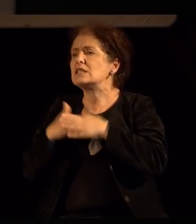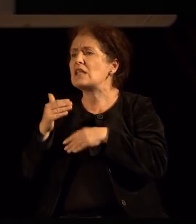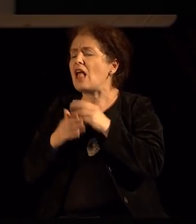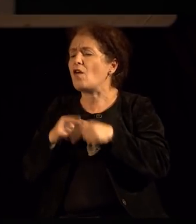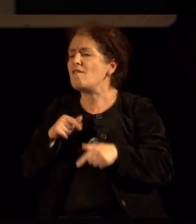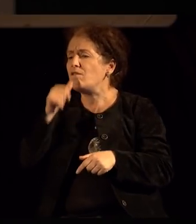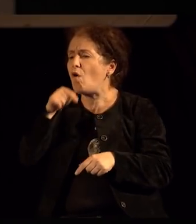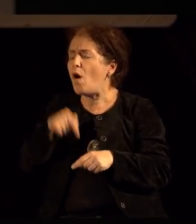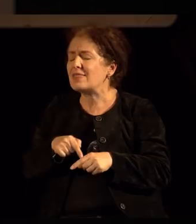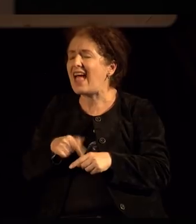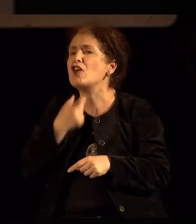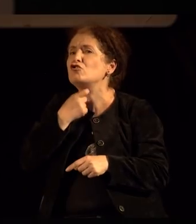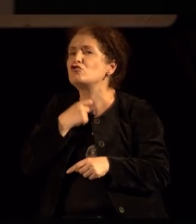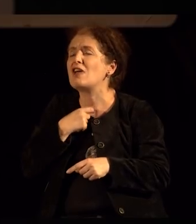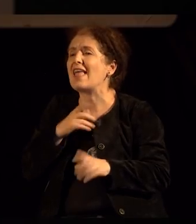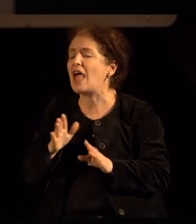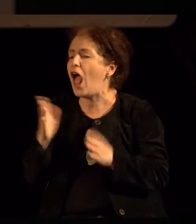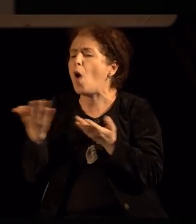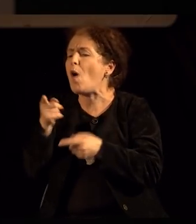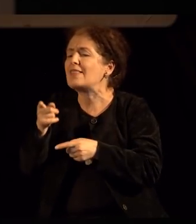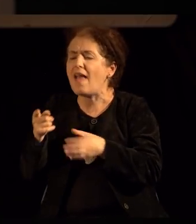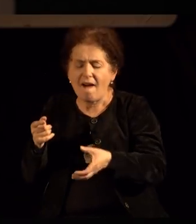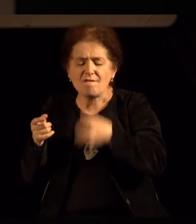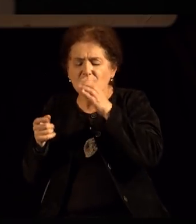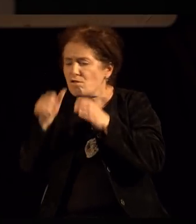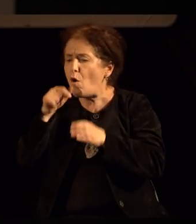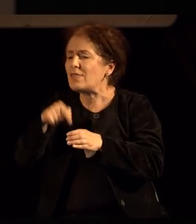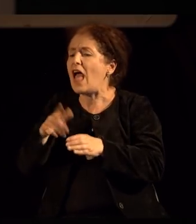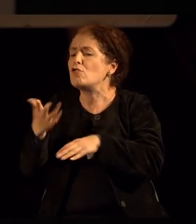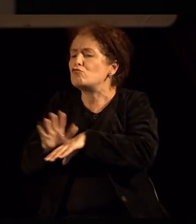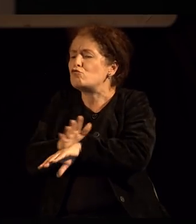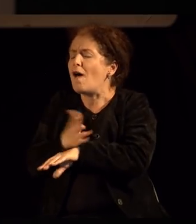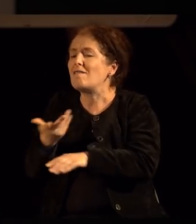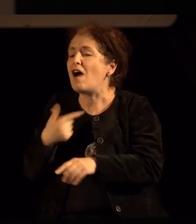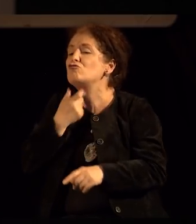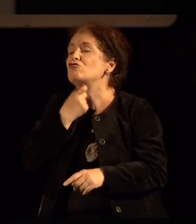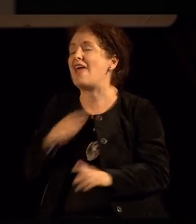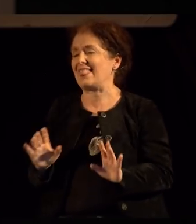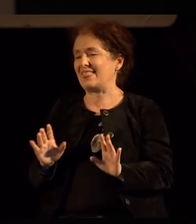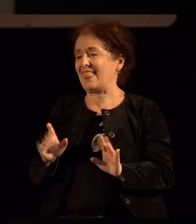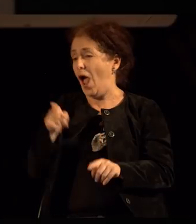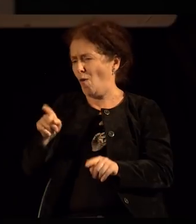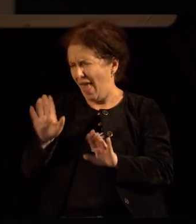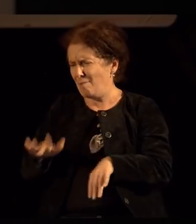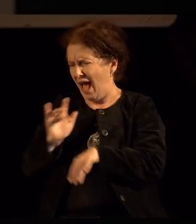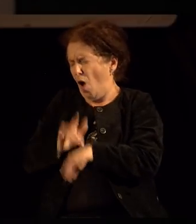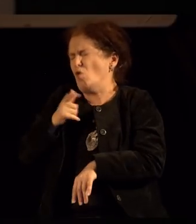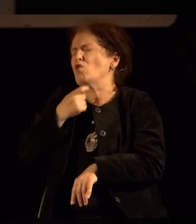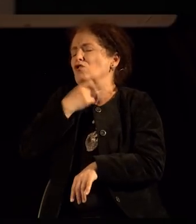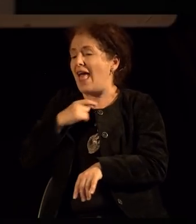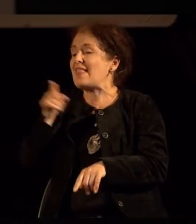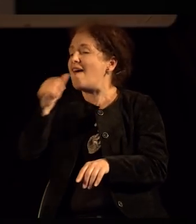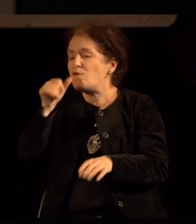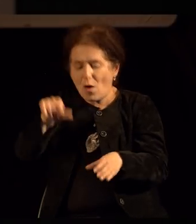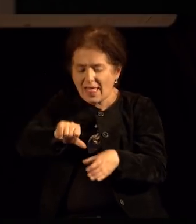Во кои моменти ние водата ја чувствуваме? Кога сме најмногу жедни. Тогаш го